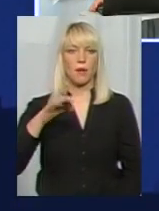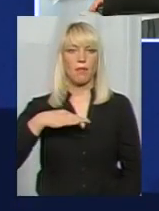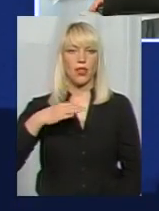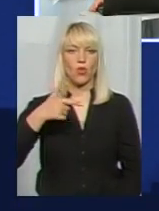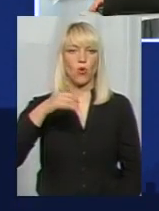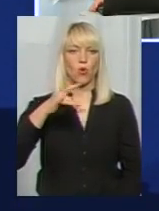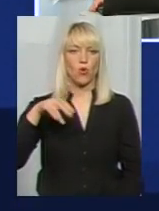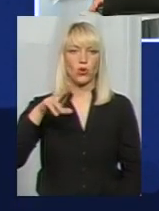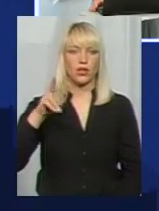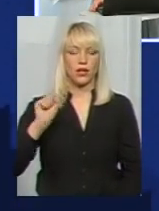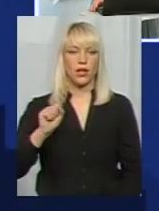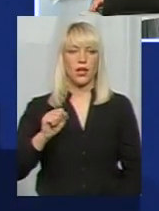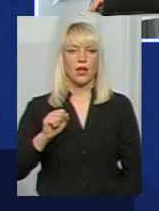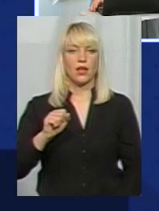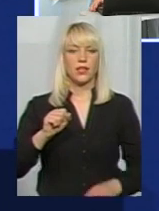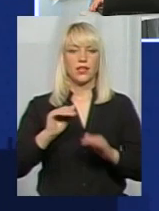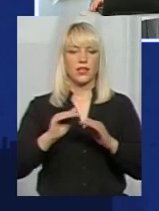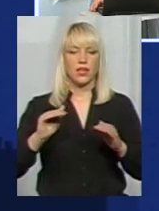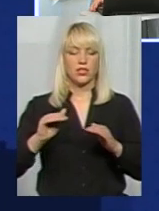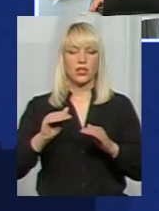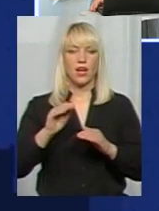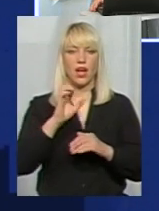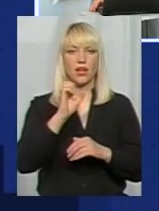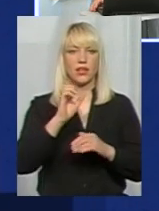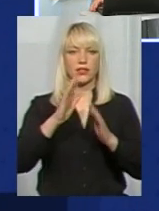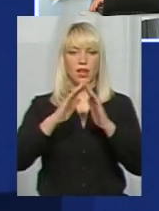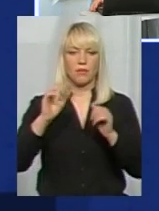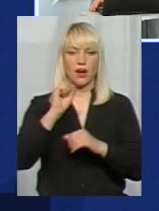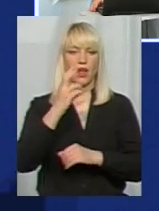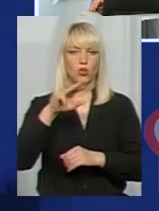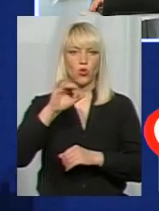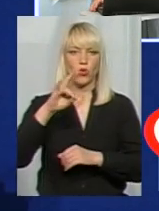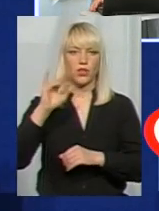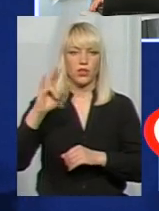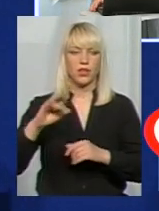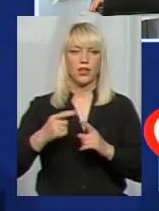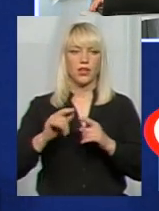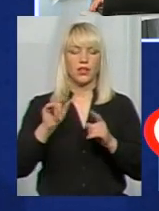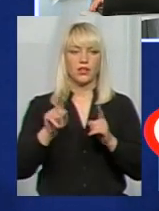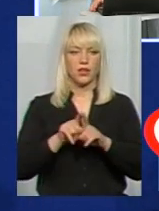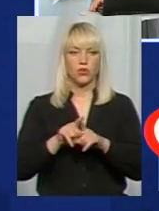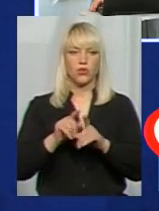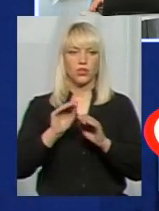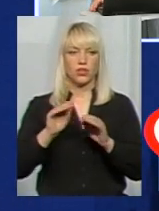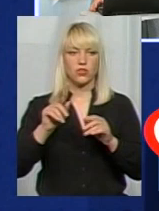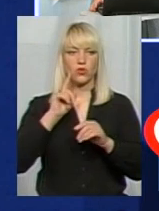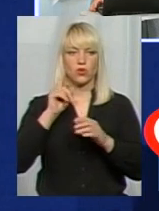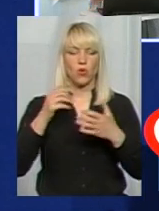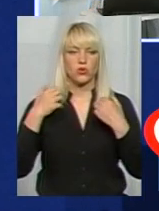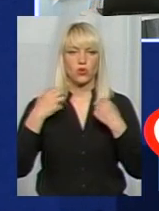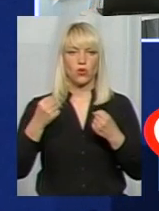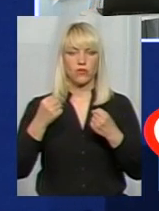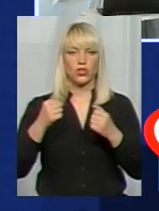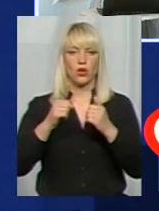позашкільний табір Подолянчик Антоніни, позашкільний навчальний заклад дитячо-юнацький оздоровчий комплекс